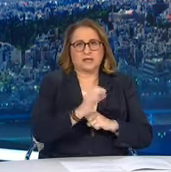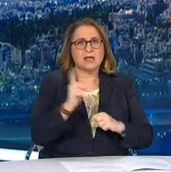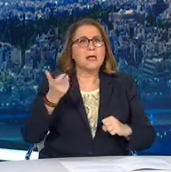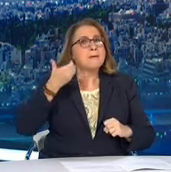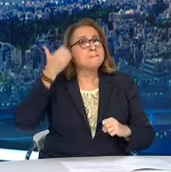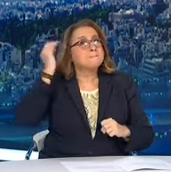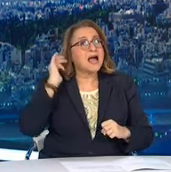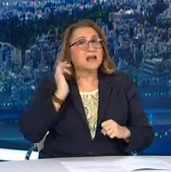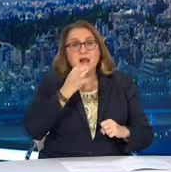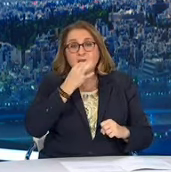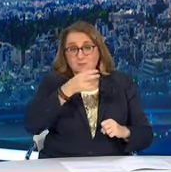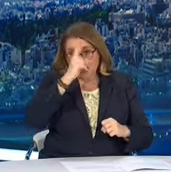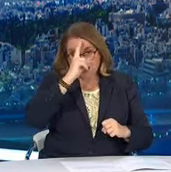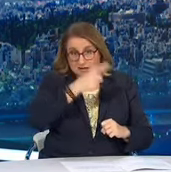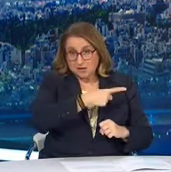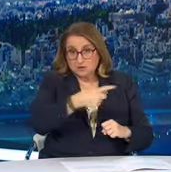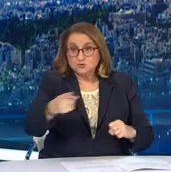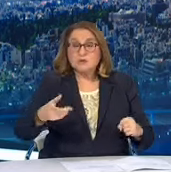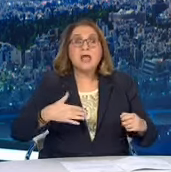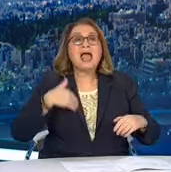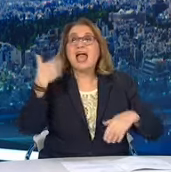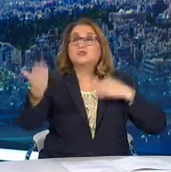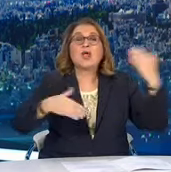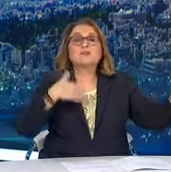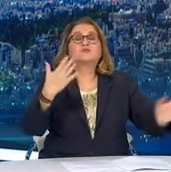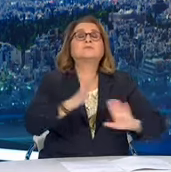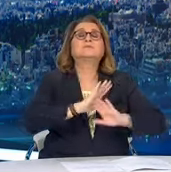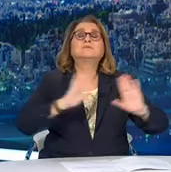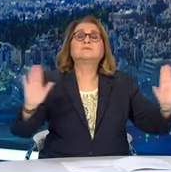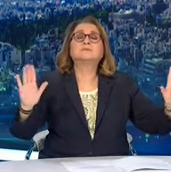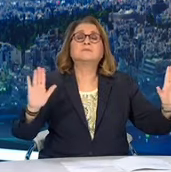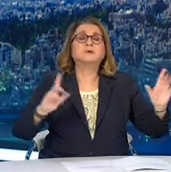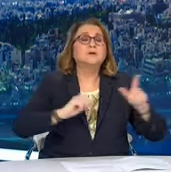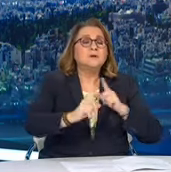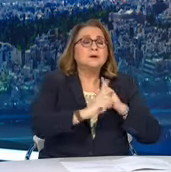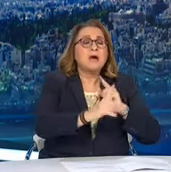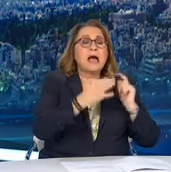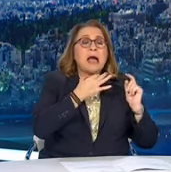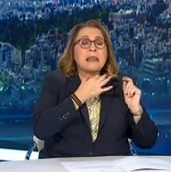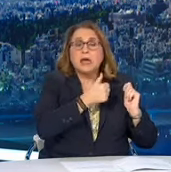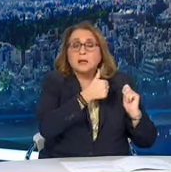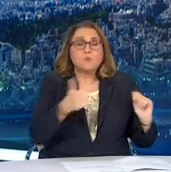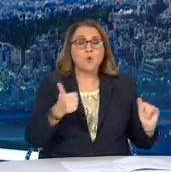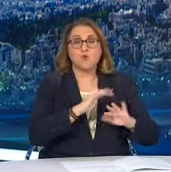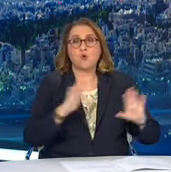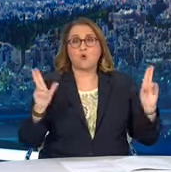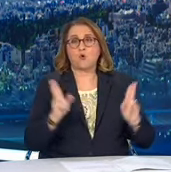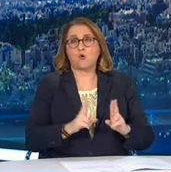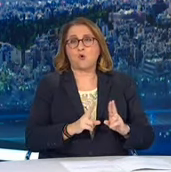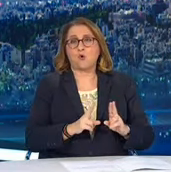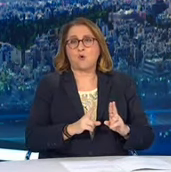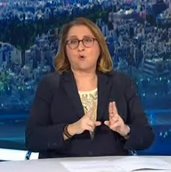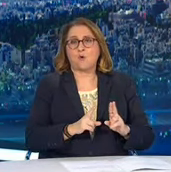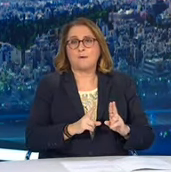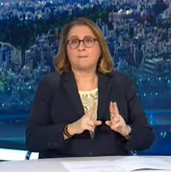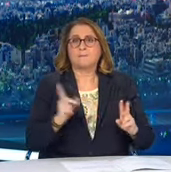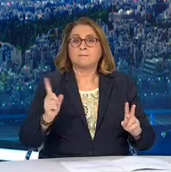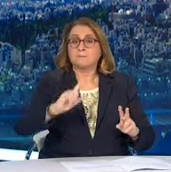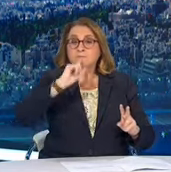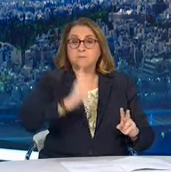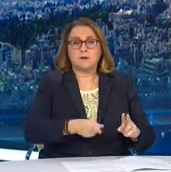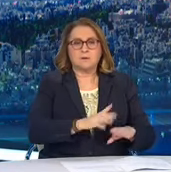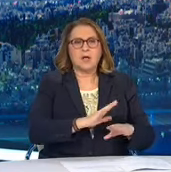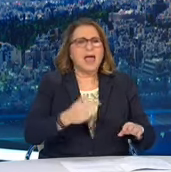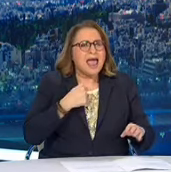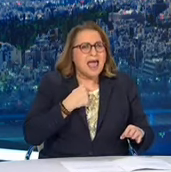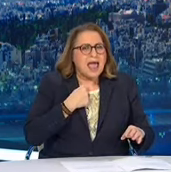βγαίνει και να λέει στους Γερμανούς «Περιορίστε τις μετακινήσεις σας». Όλα αυτά είναι στο πλαίσιο των δικών μας ελεύθερων προσωπικών επιλογών. Δεν